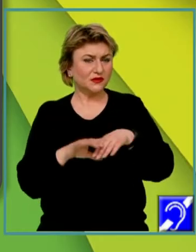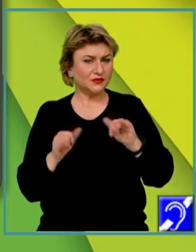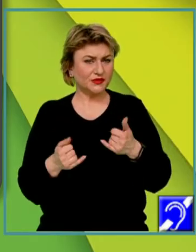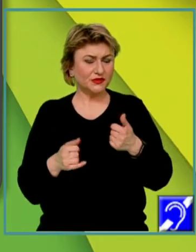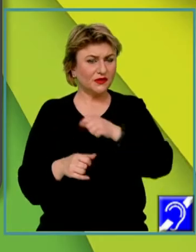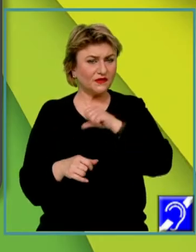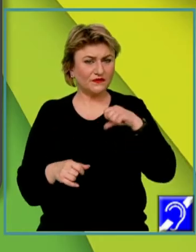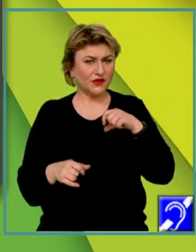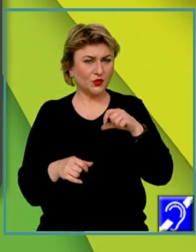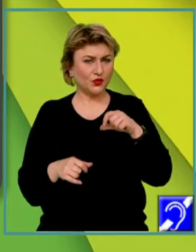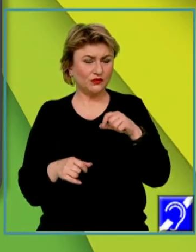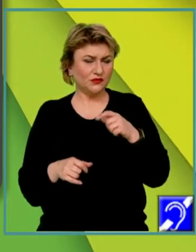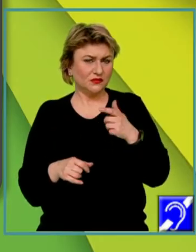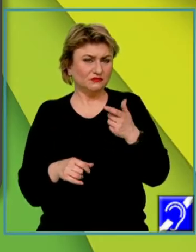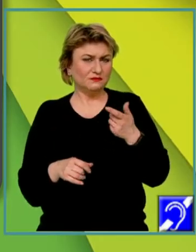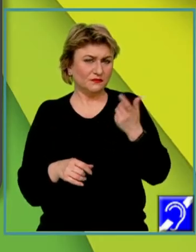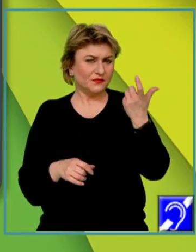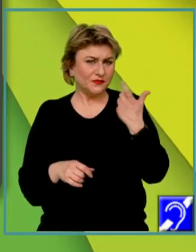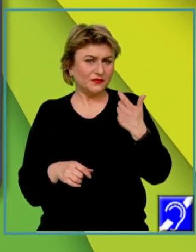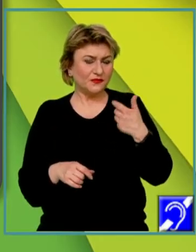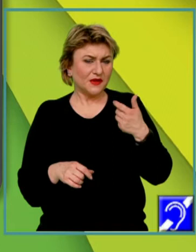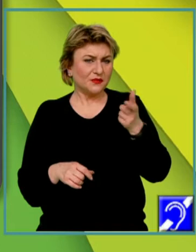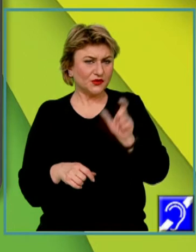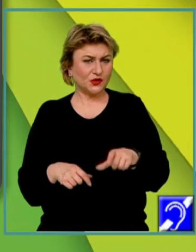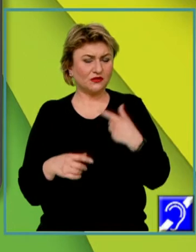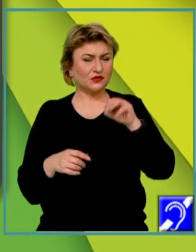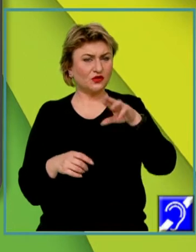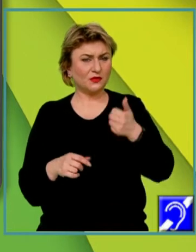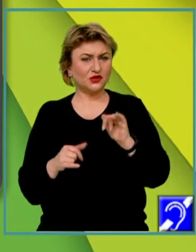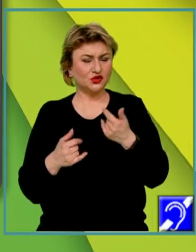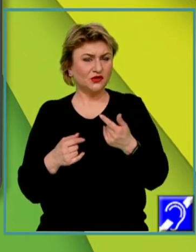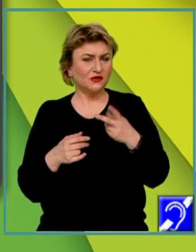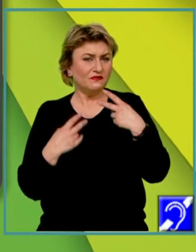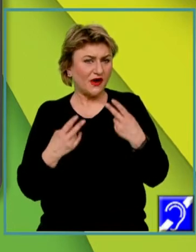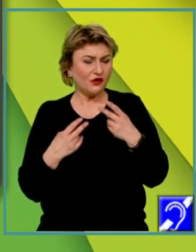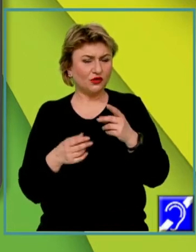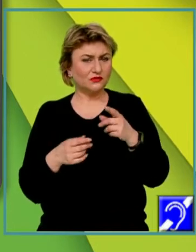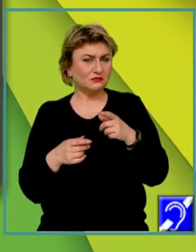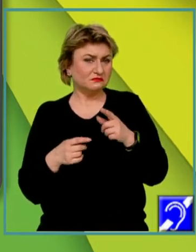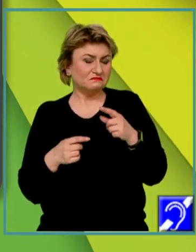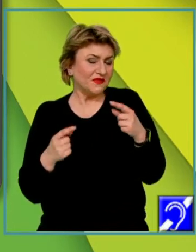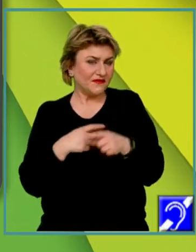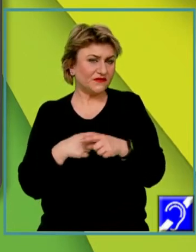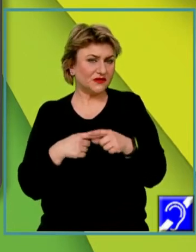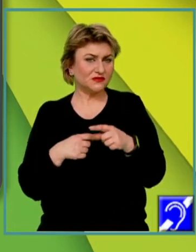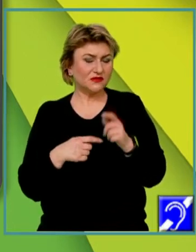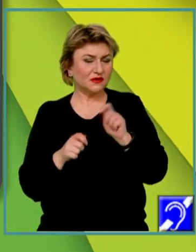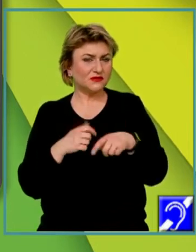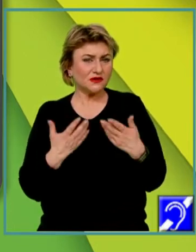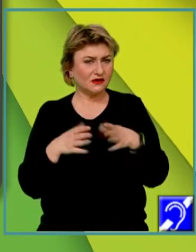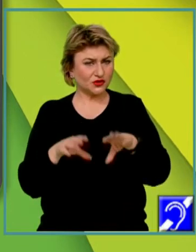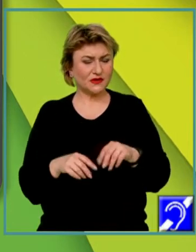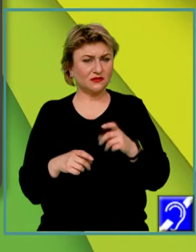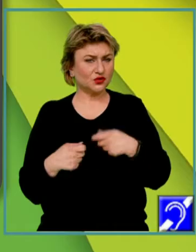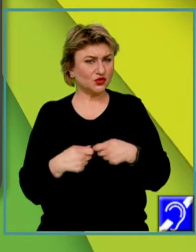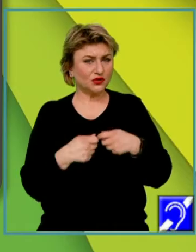individul, preiat din cadrul grupului în care activează norme și valori opuse celor acceptate de către societate, performează